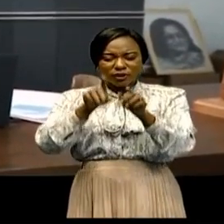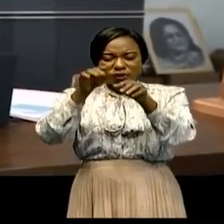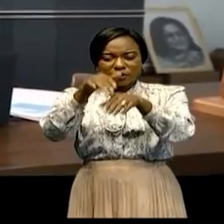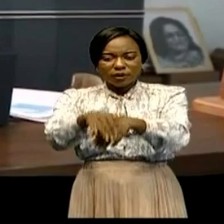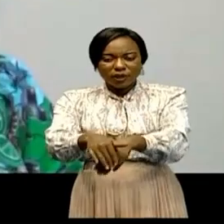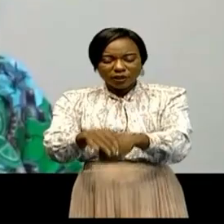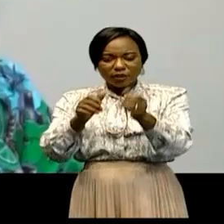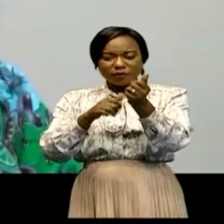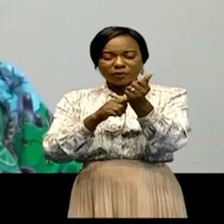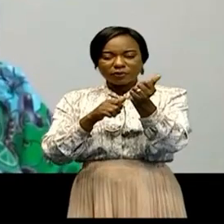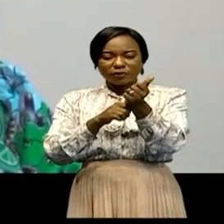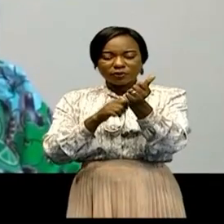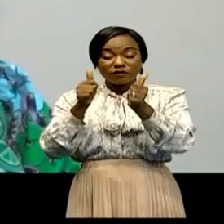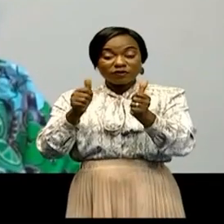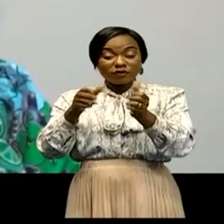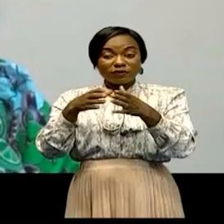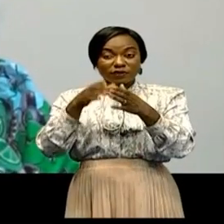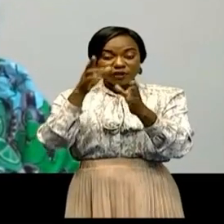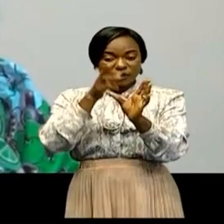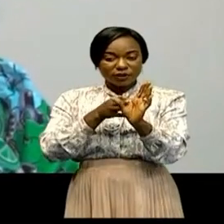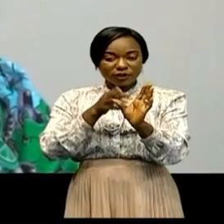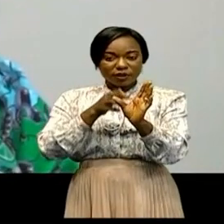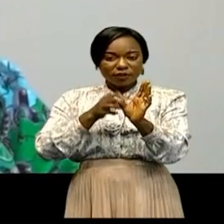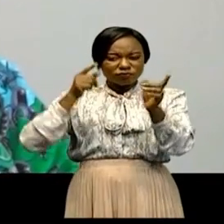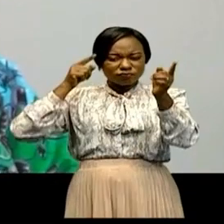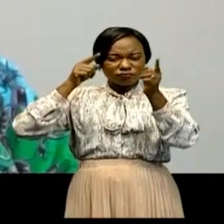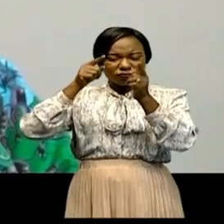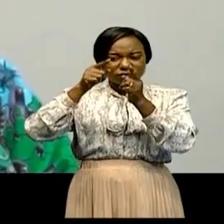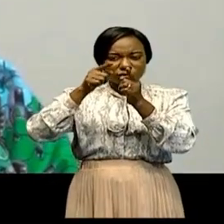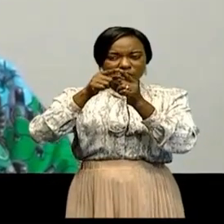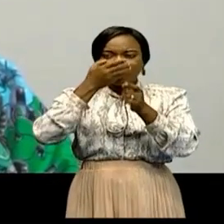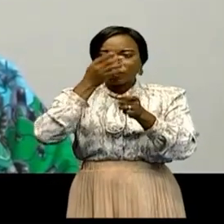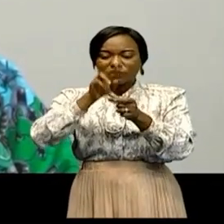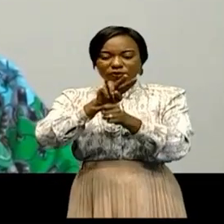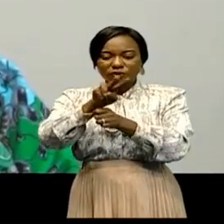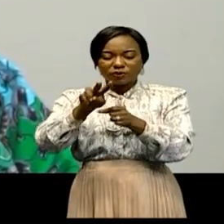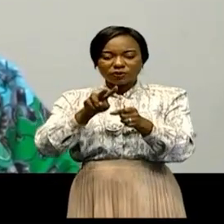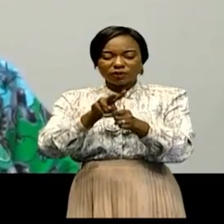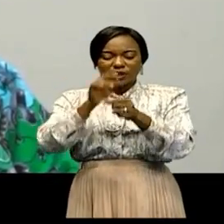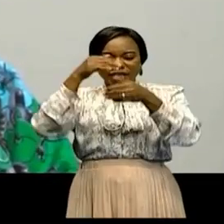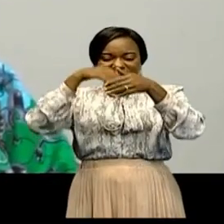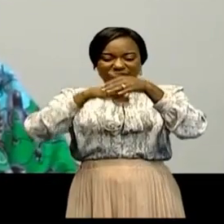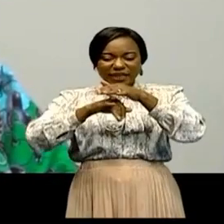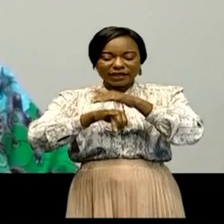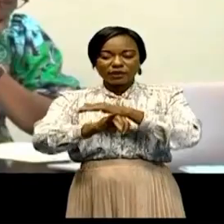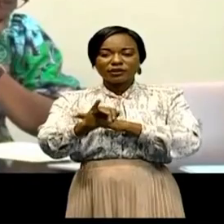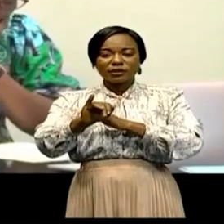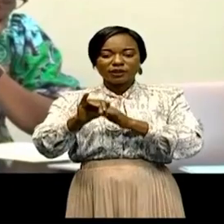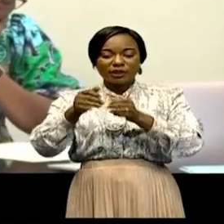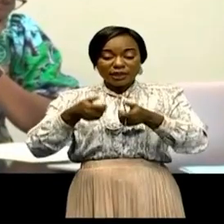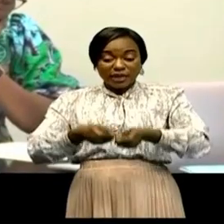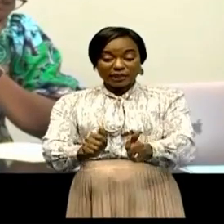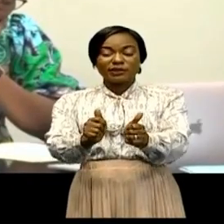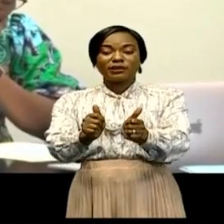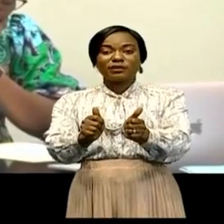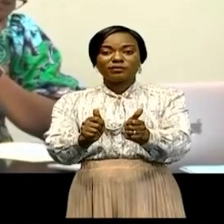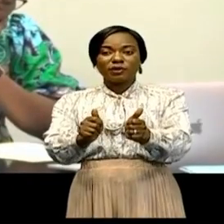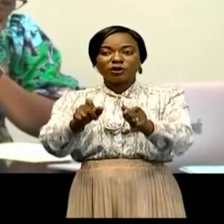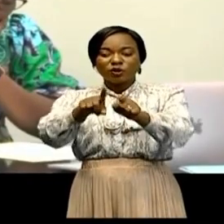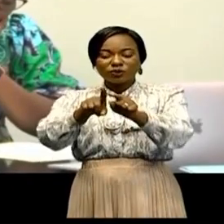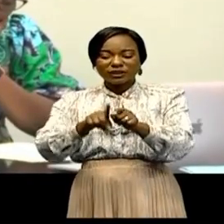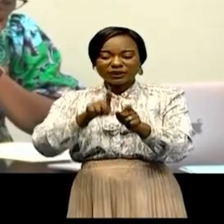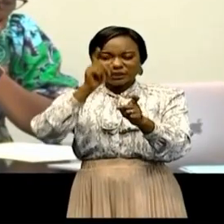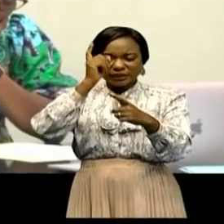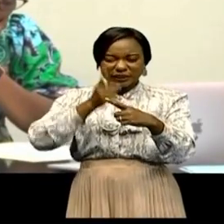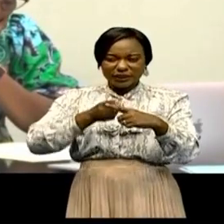des personnes vivant avec handicap vers un monde post-Covid-19, inclusif, accessible et durable,